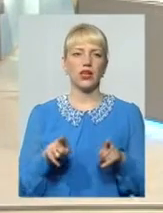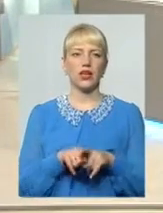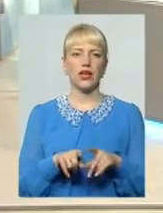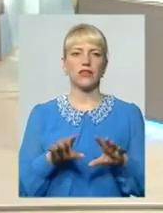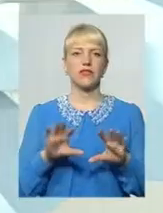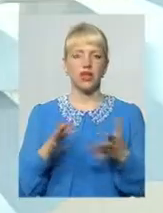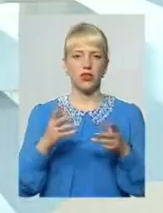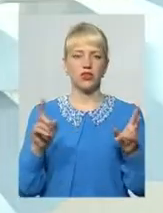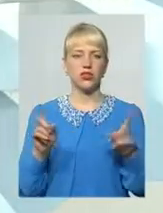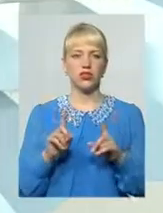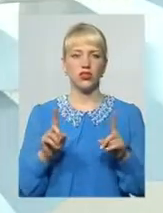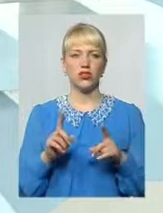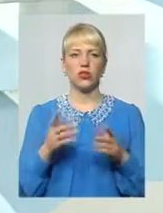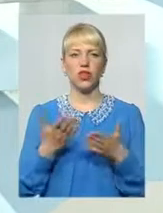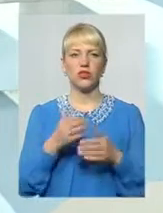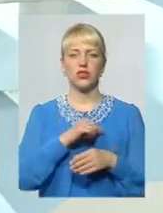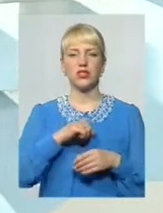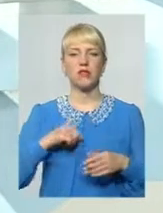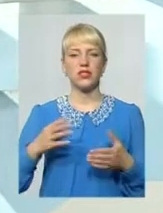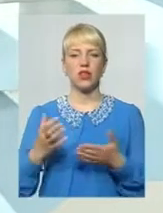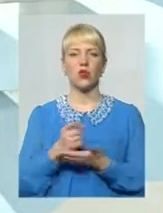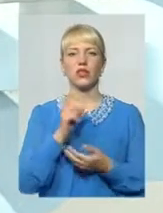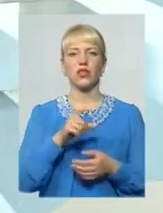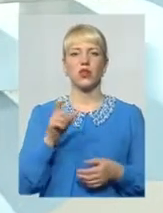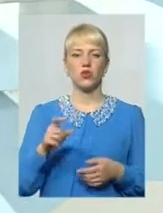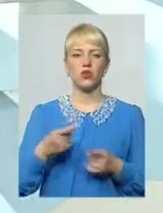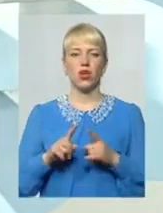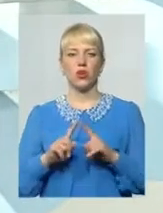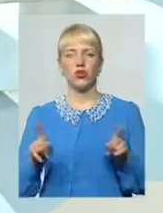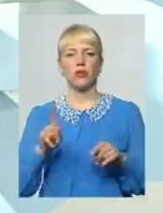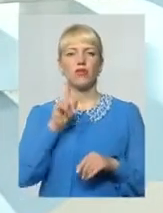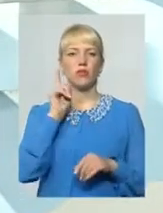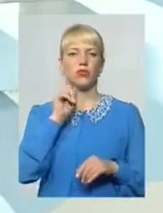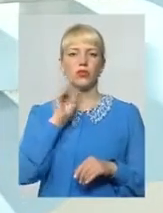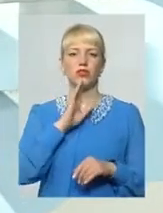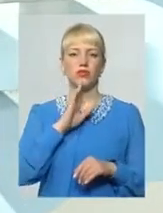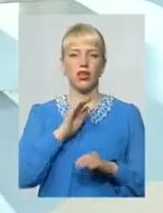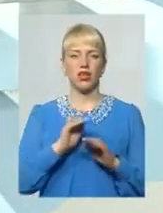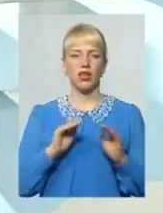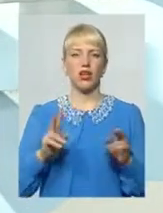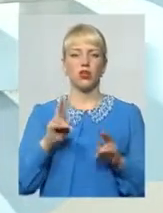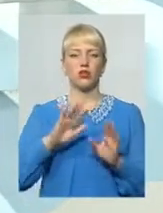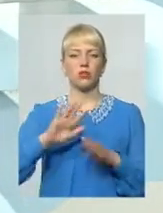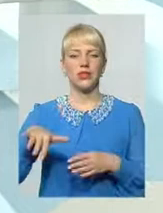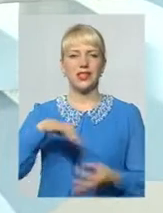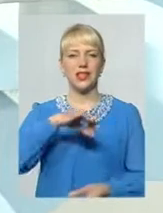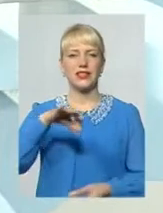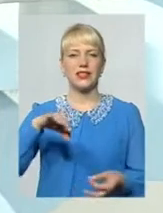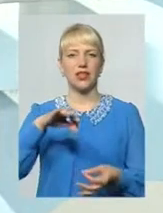сталося, що якось самі знаходяться ті люди Ті особливо молоді дівчата, які після сиротинця